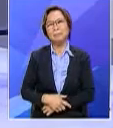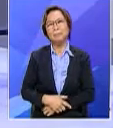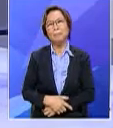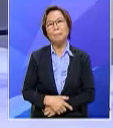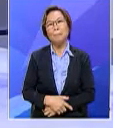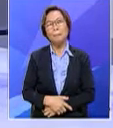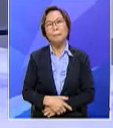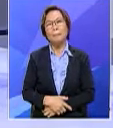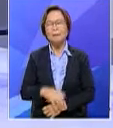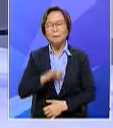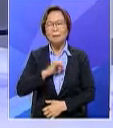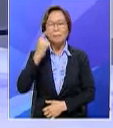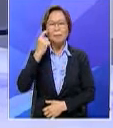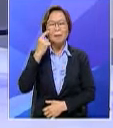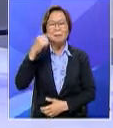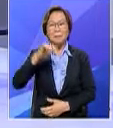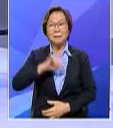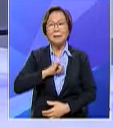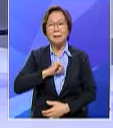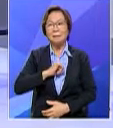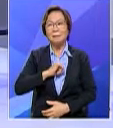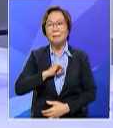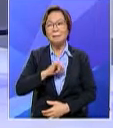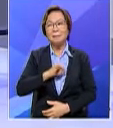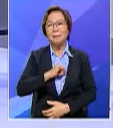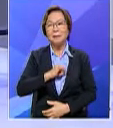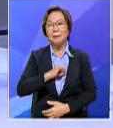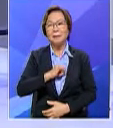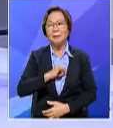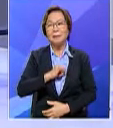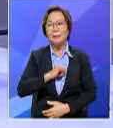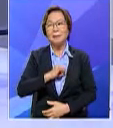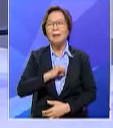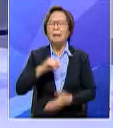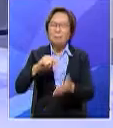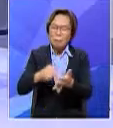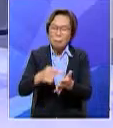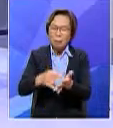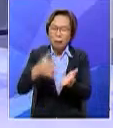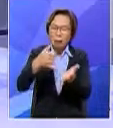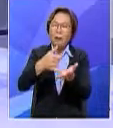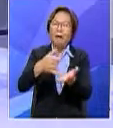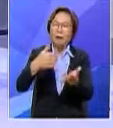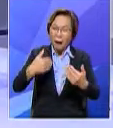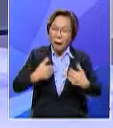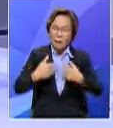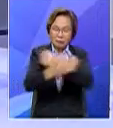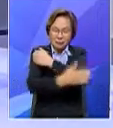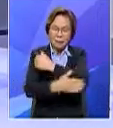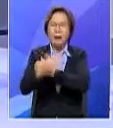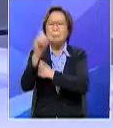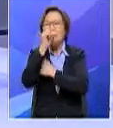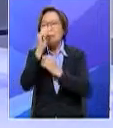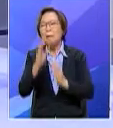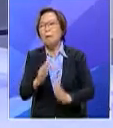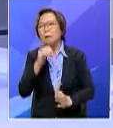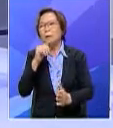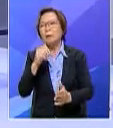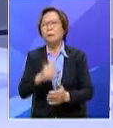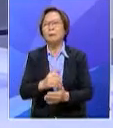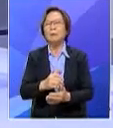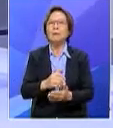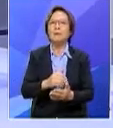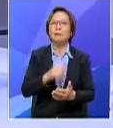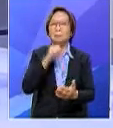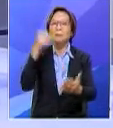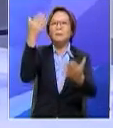dan saya ingin juga saya notarkan di sini bahawa kadang-kadang ada negara-negara yang mungkin artis-artis lain tak sampai saya jatuh contoh Rahean